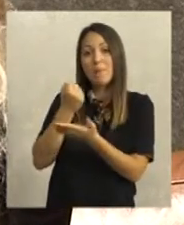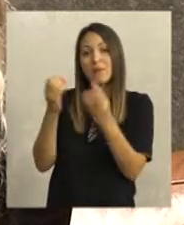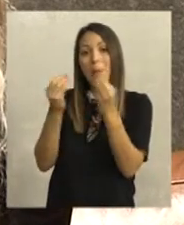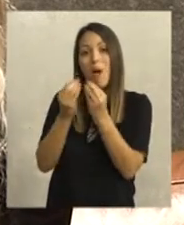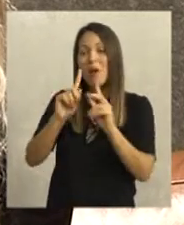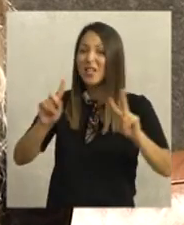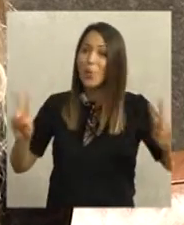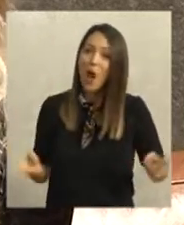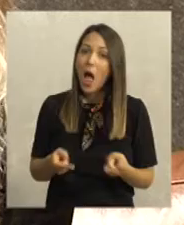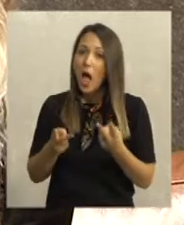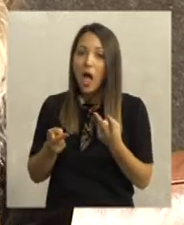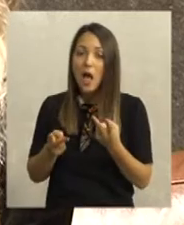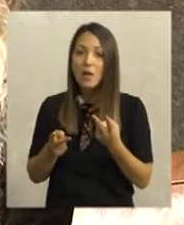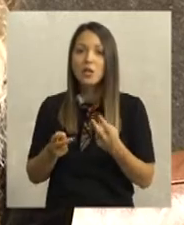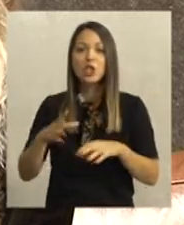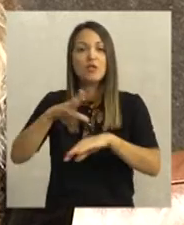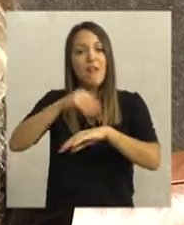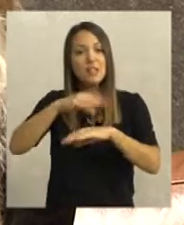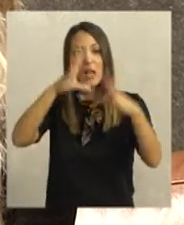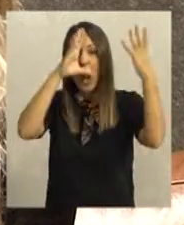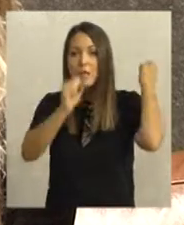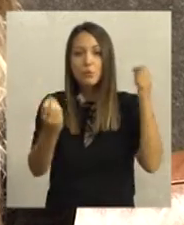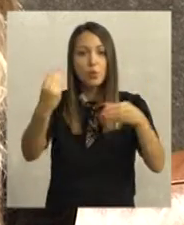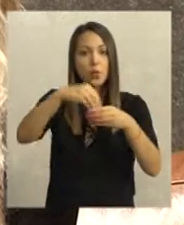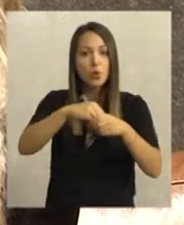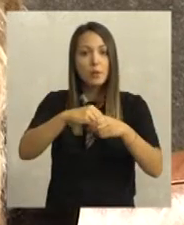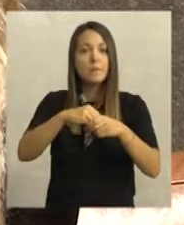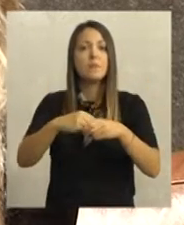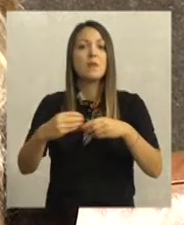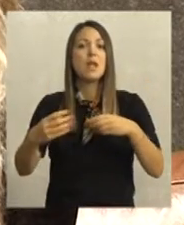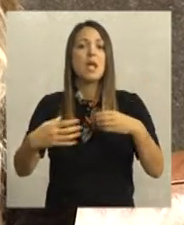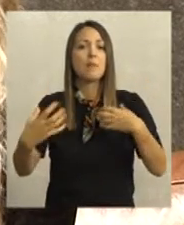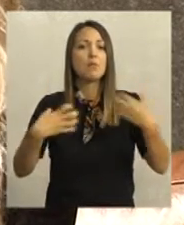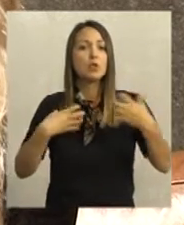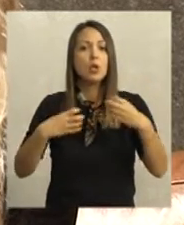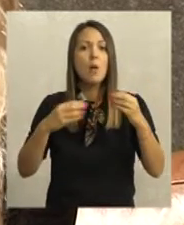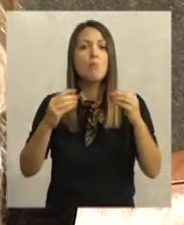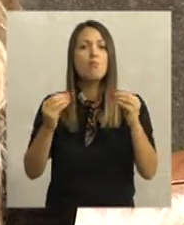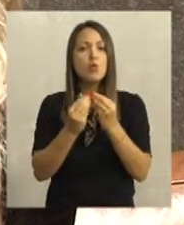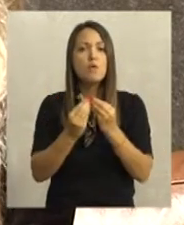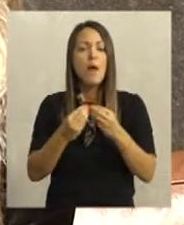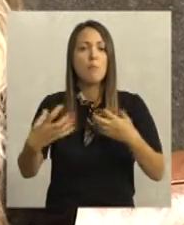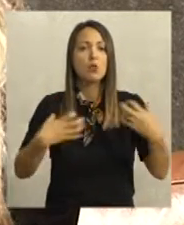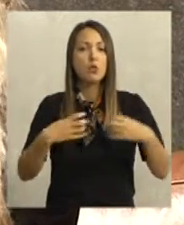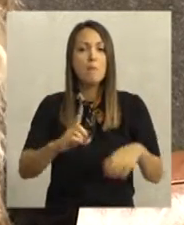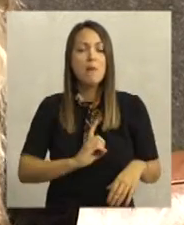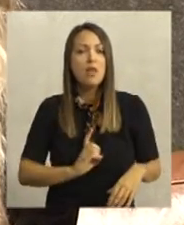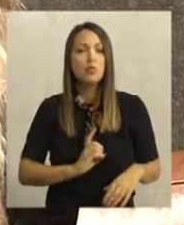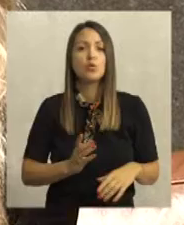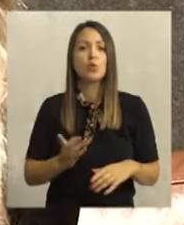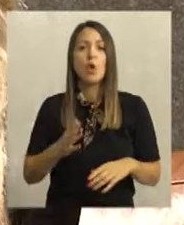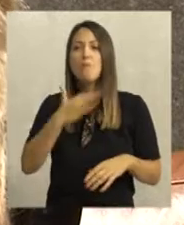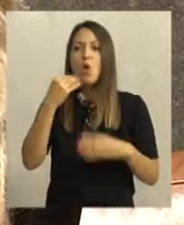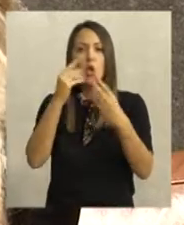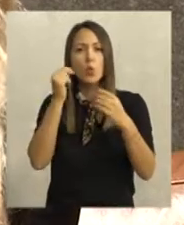za Bergmana nisu baš bila laka. Švedska ambasada se uključila, grad Teatar Vudva, Beča i Pozorište. Tako da je bilo dosta